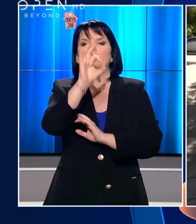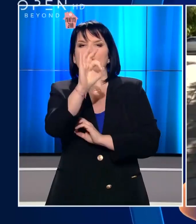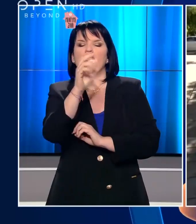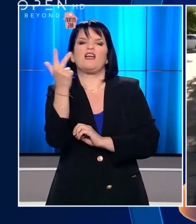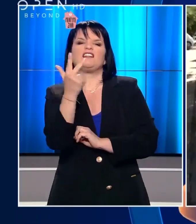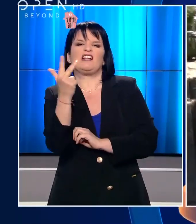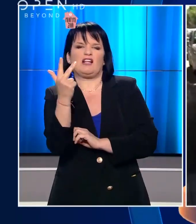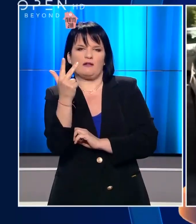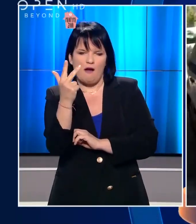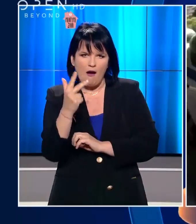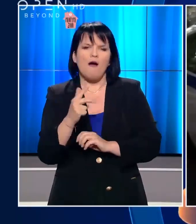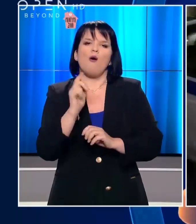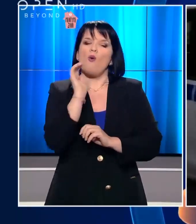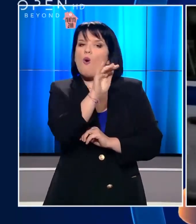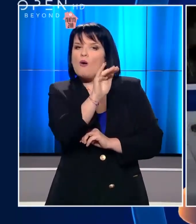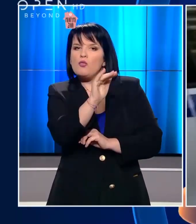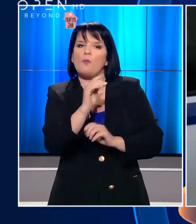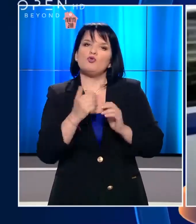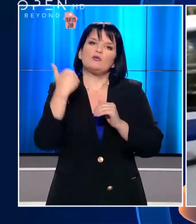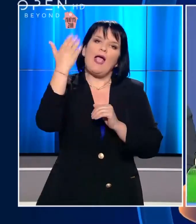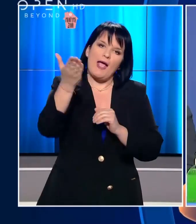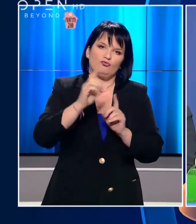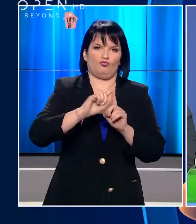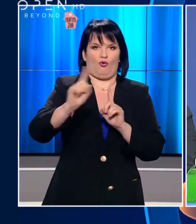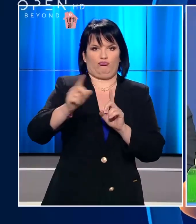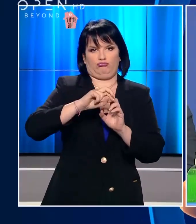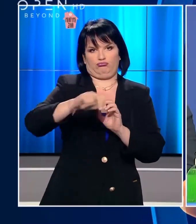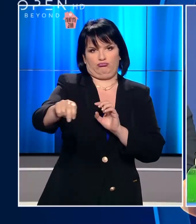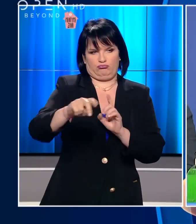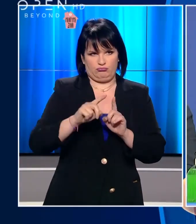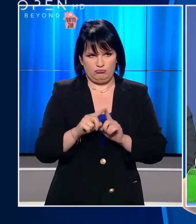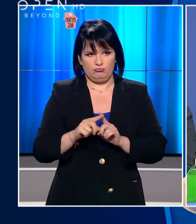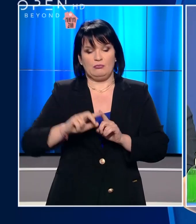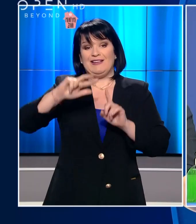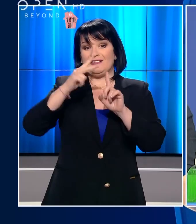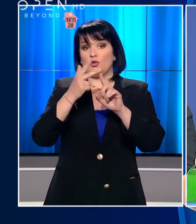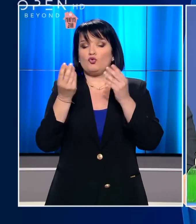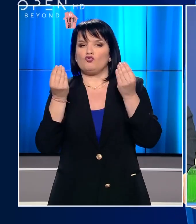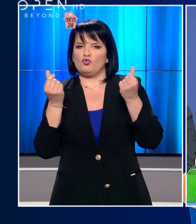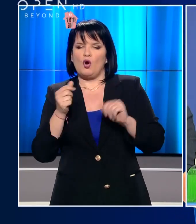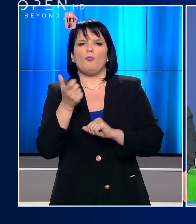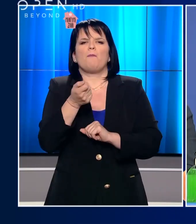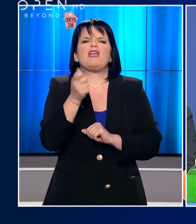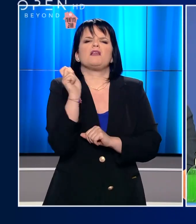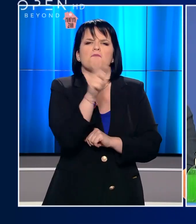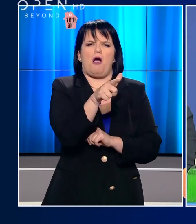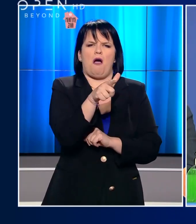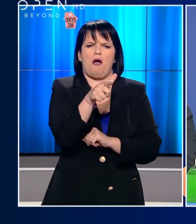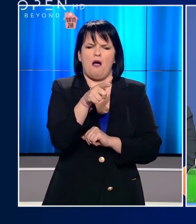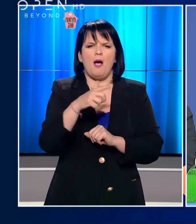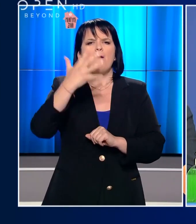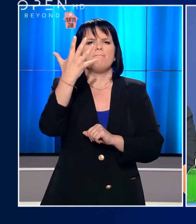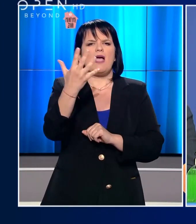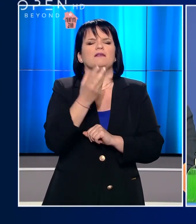-033, ειδοποιώντας για την έξοδό τους. Και ο τρίτος τρόπος αφορά την αποστολή SMS σε έναν